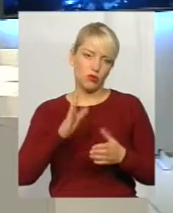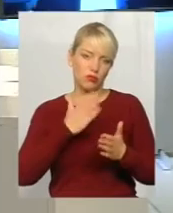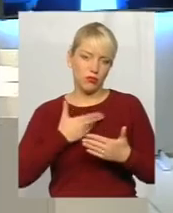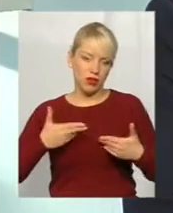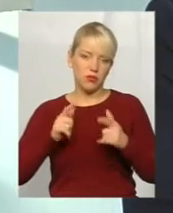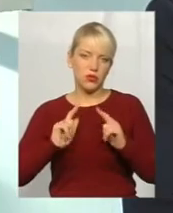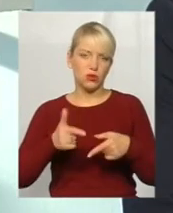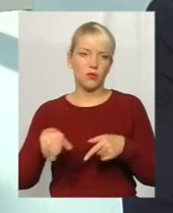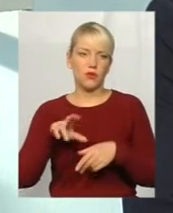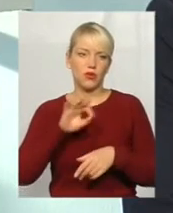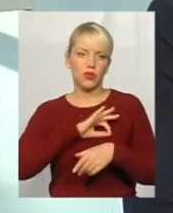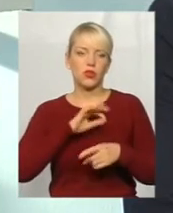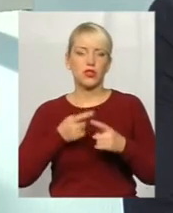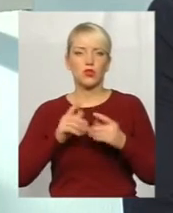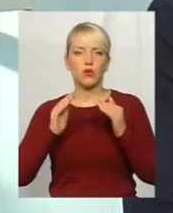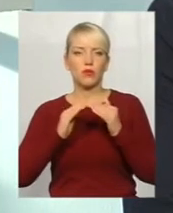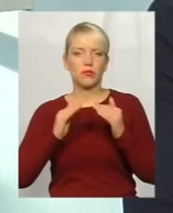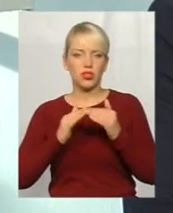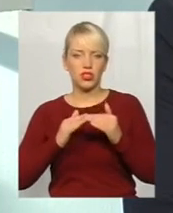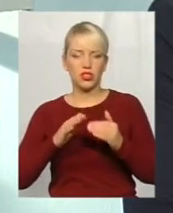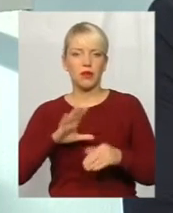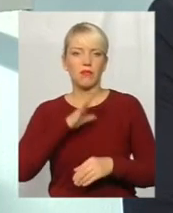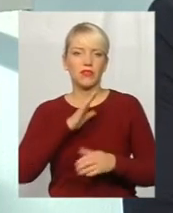використання цього приміщення, бившого гуртожитка.